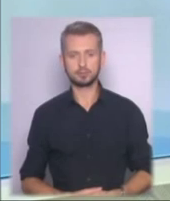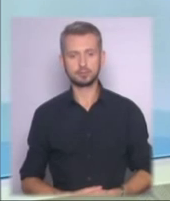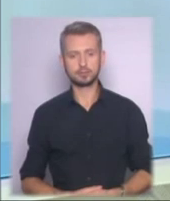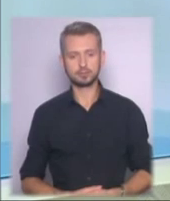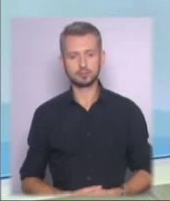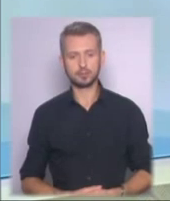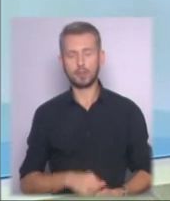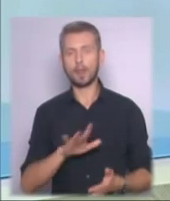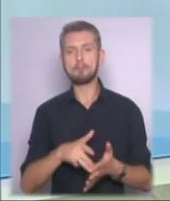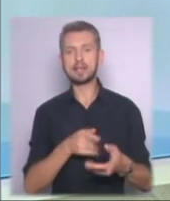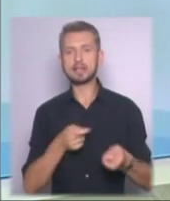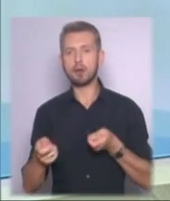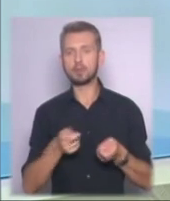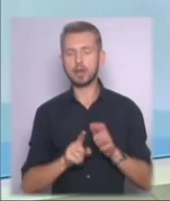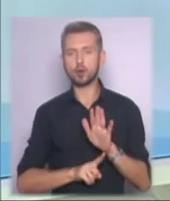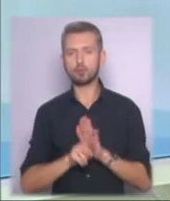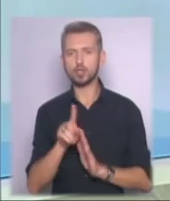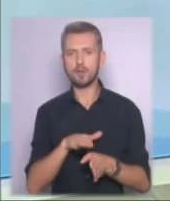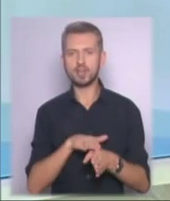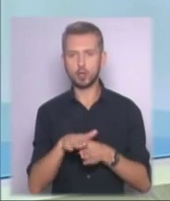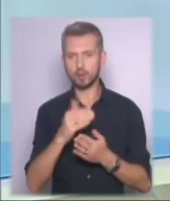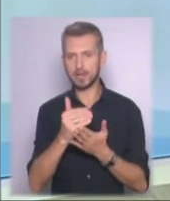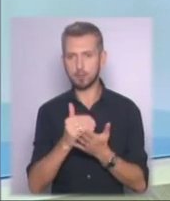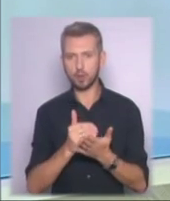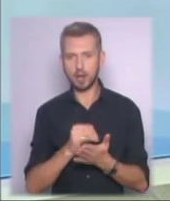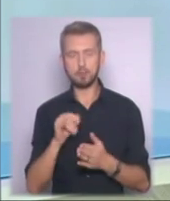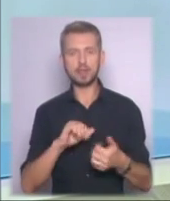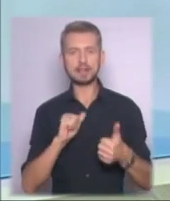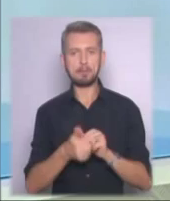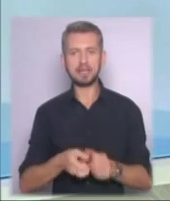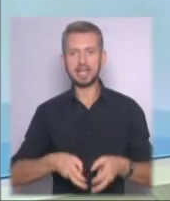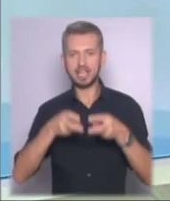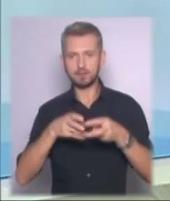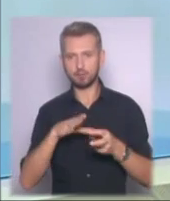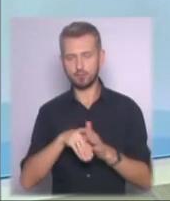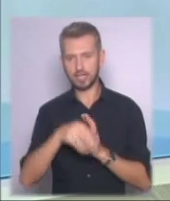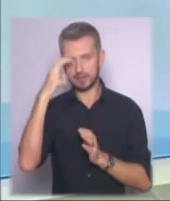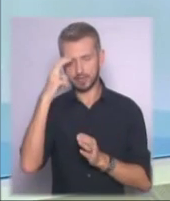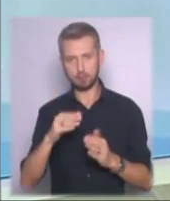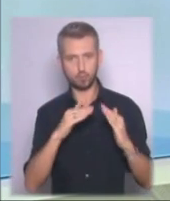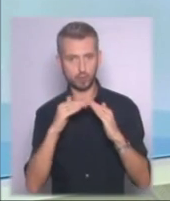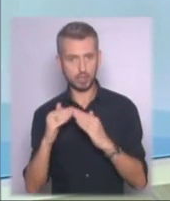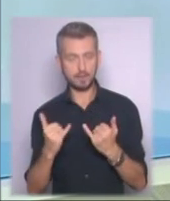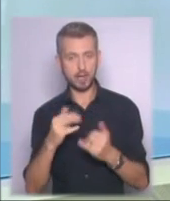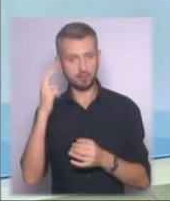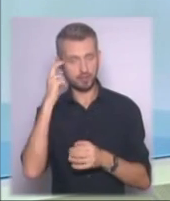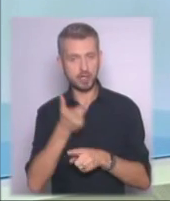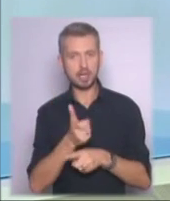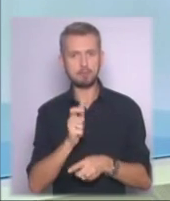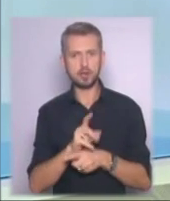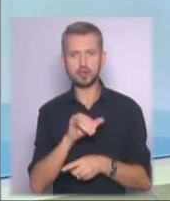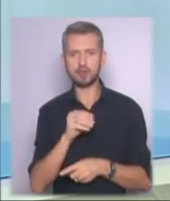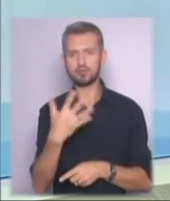Міська влада розпочала втілювати програму із заміни ліфтів у столичних будинках. Зараз у Києві на більш ніж 50